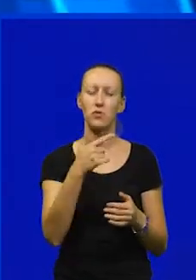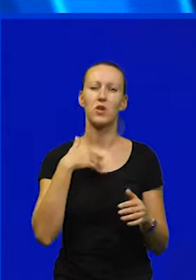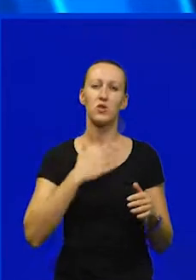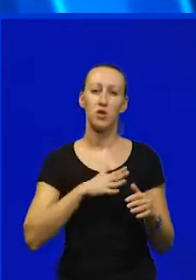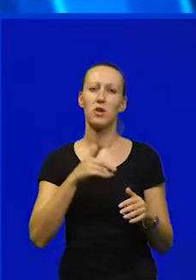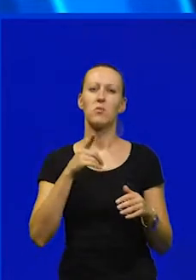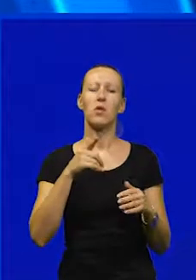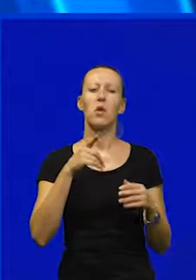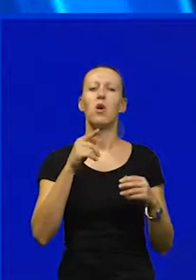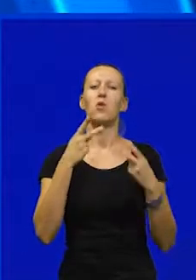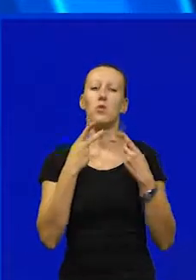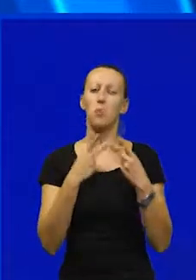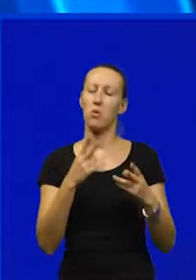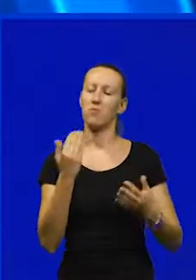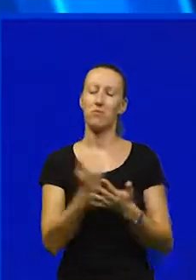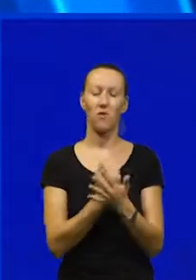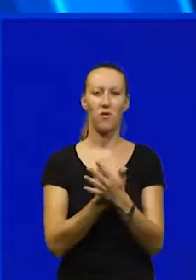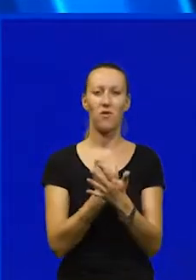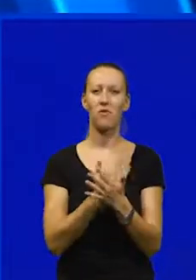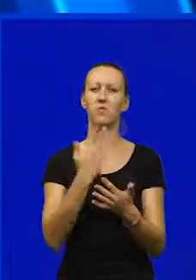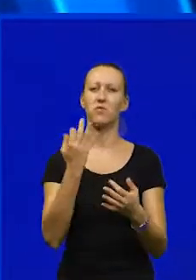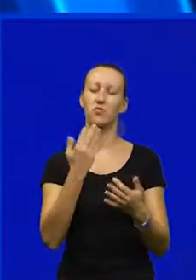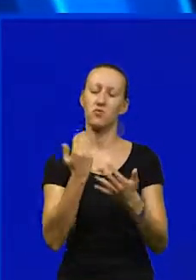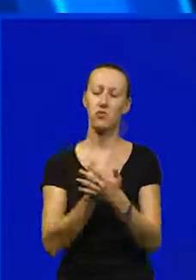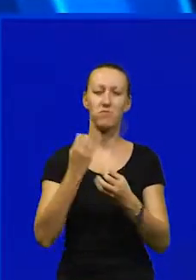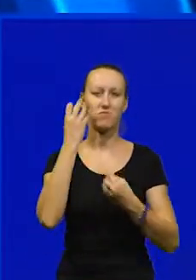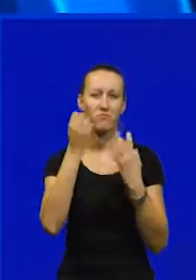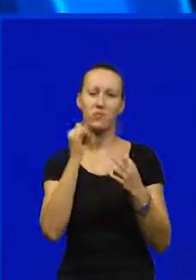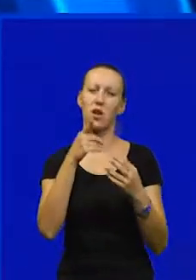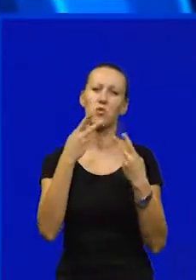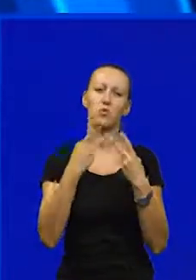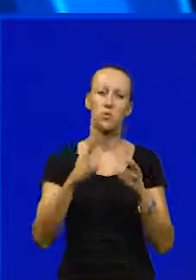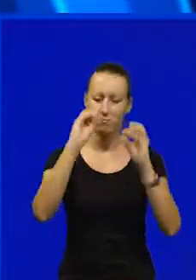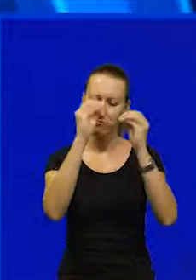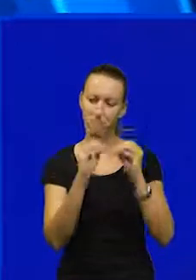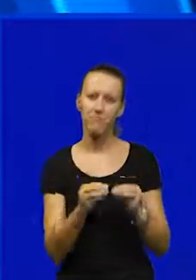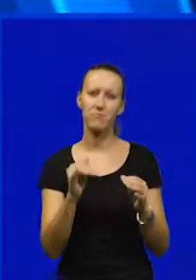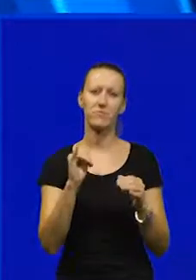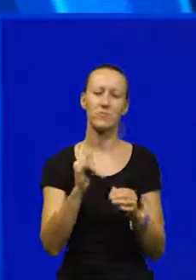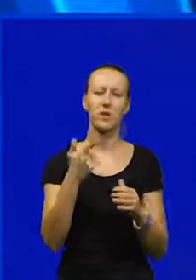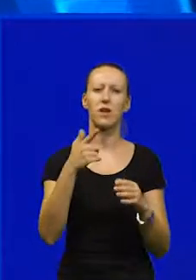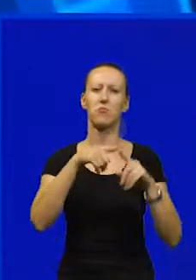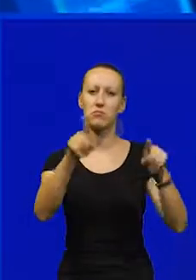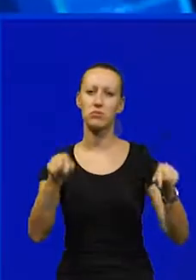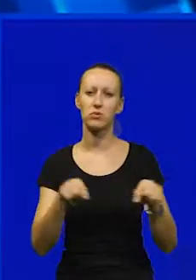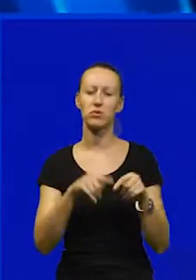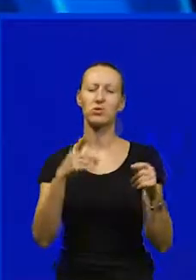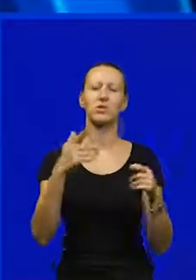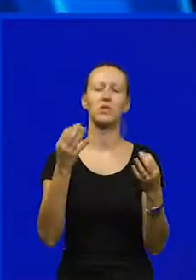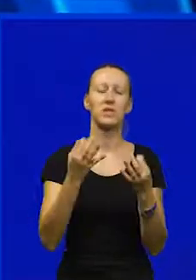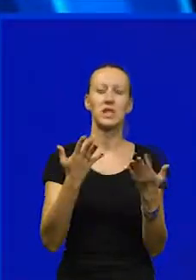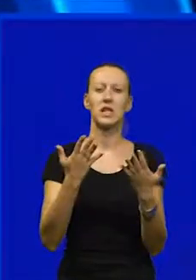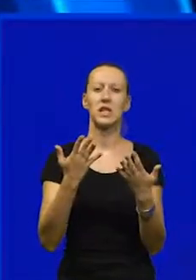a different kind of innovation znači uvijek se trudimo biti inovativni u nekom novom smjeru da li su to drugačije instalacije prostori nekva